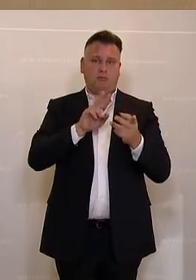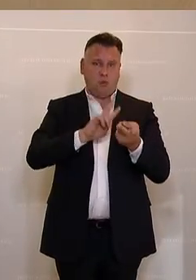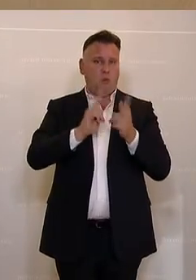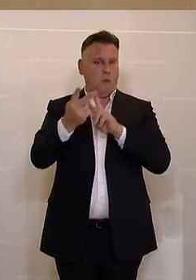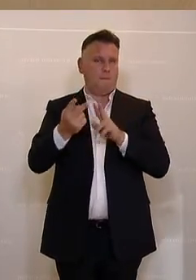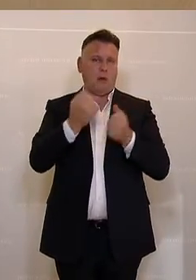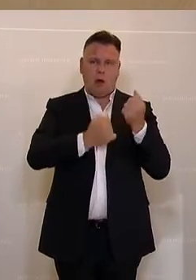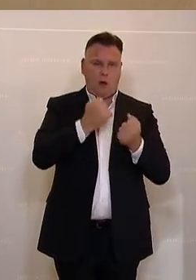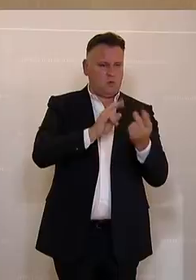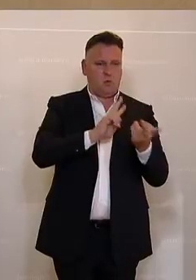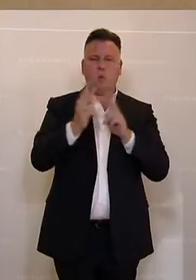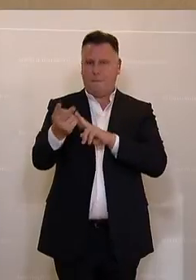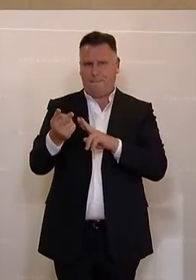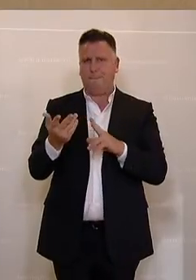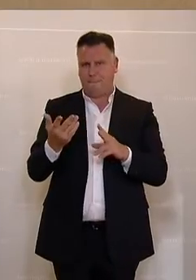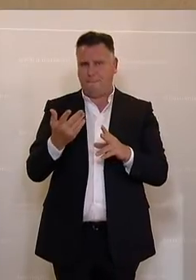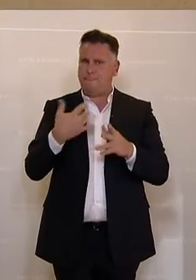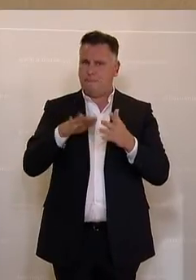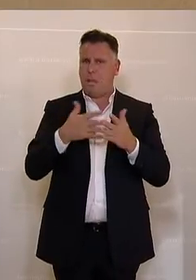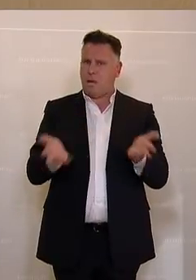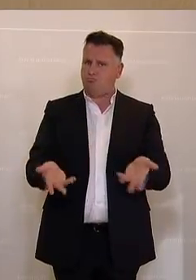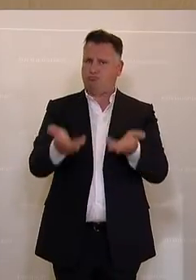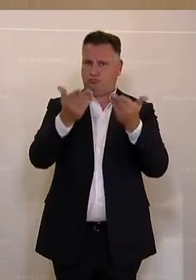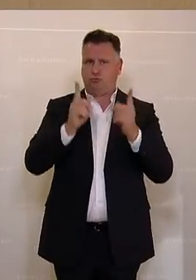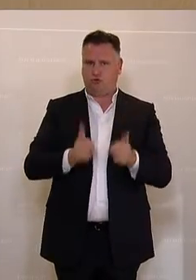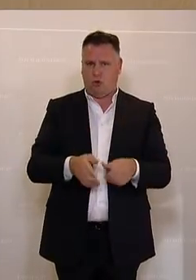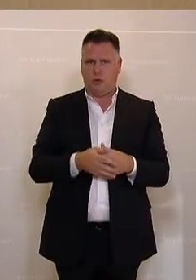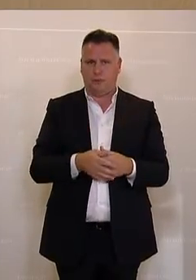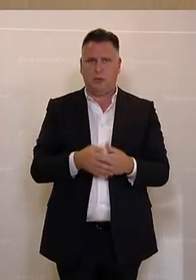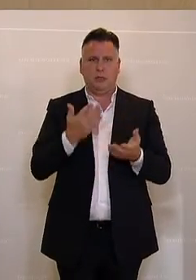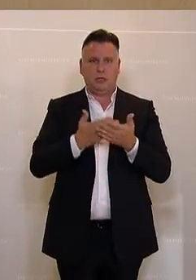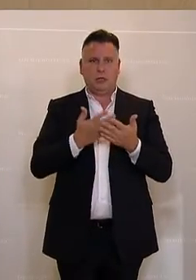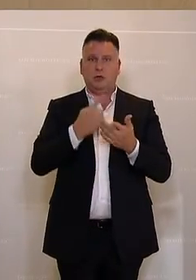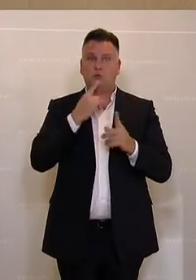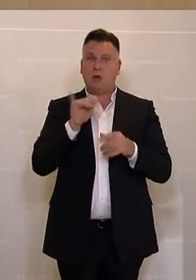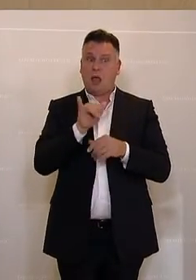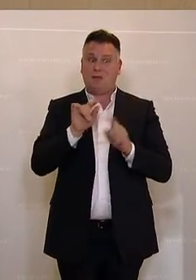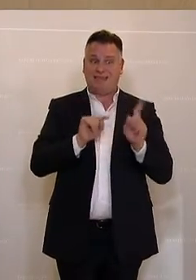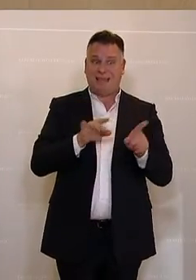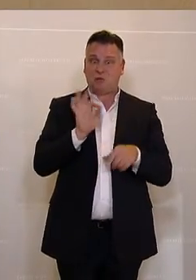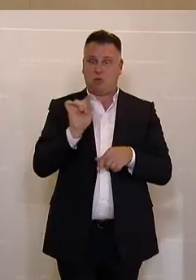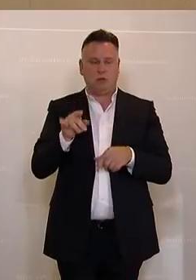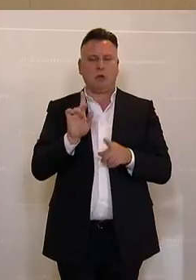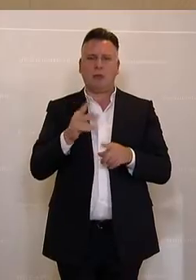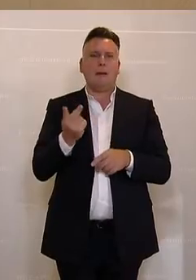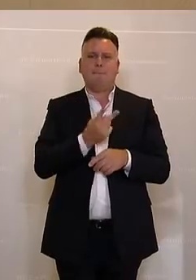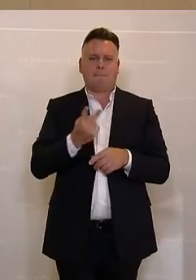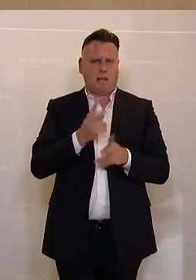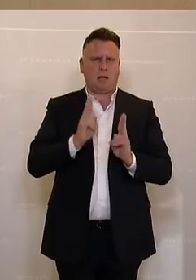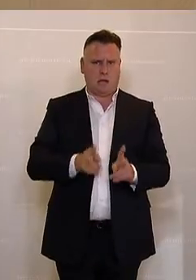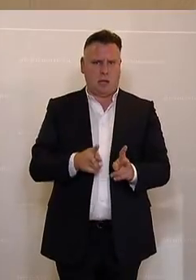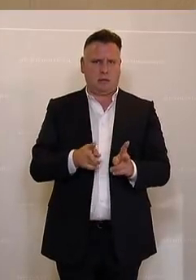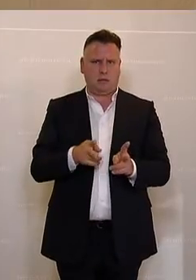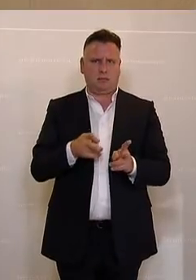unterstützen soll. Und das ist nicht ein Entweder-oder, sondern das ist ein Sowohl-als-auch und die